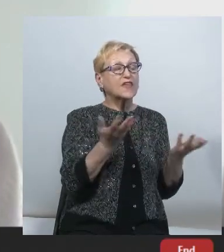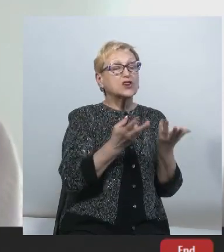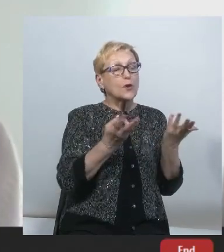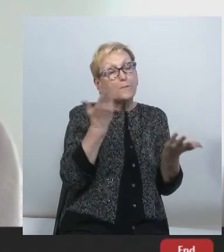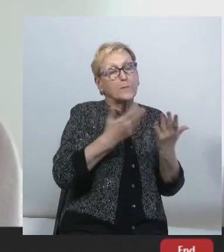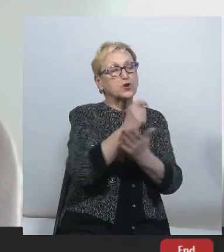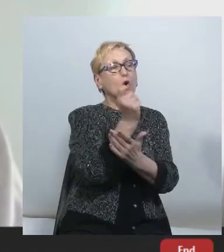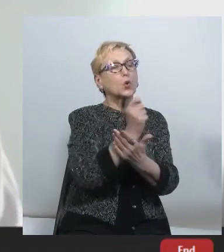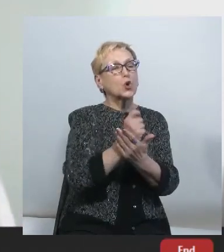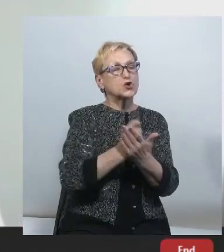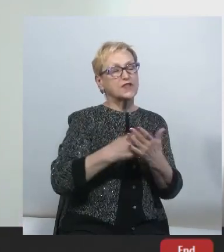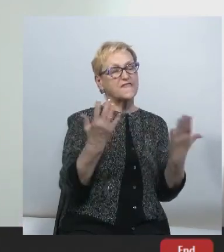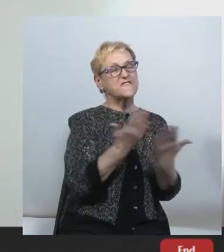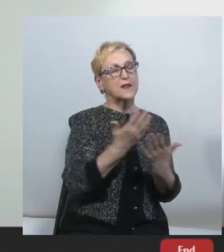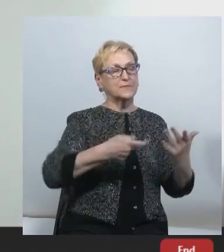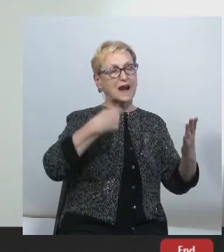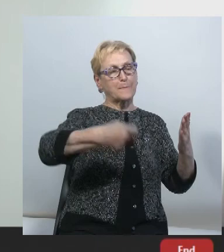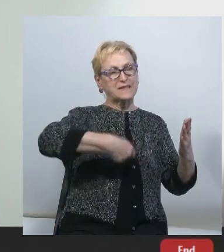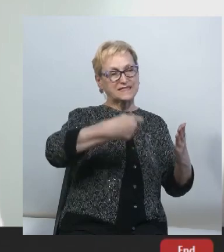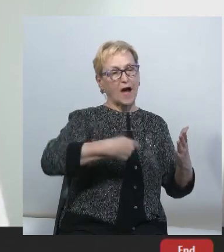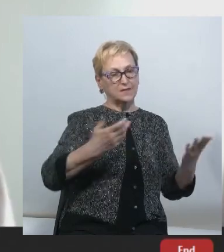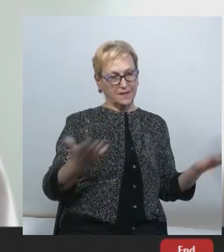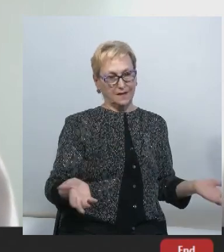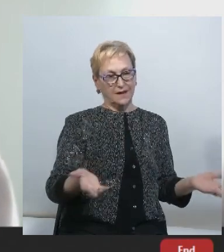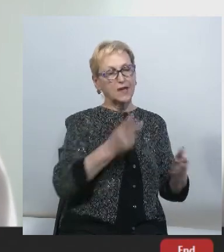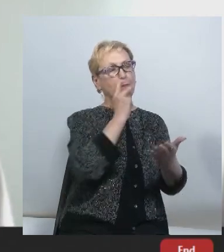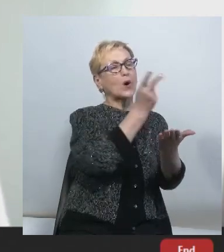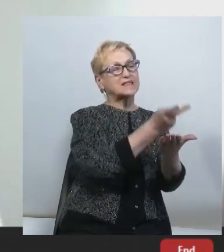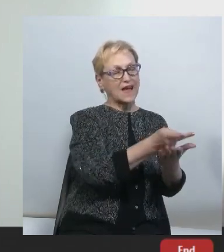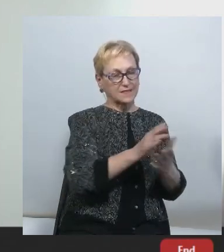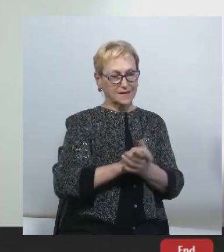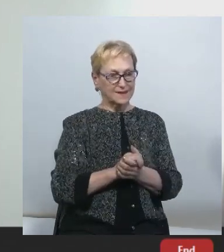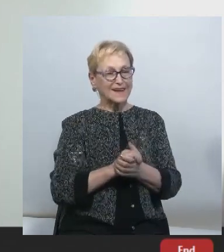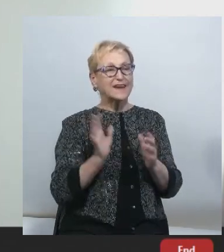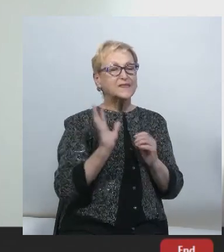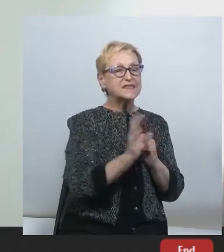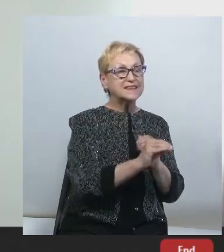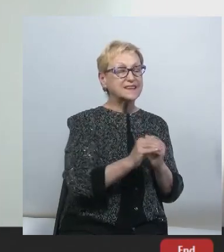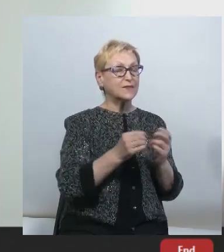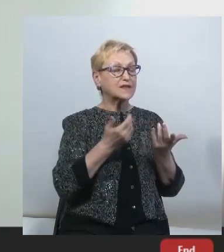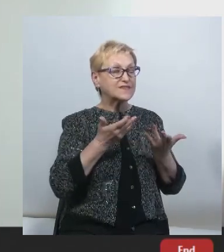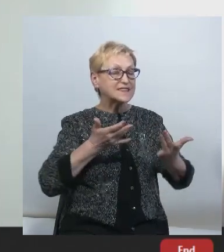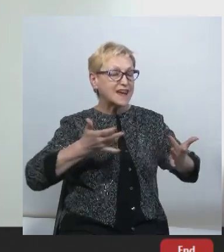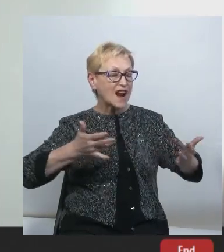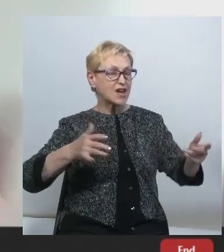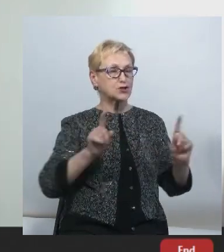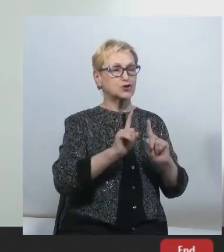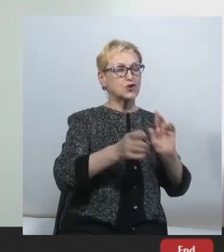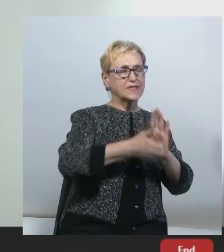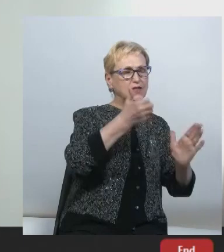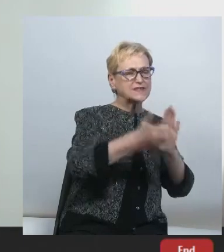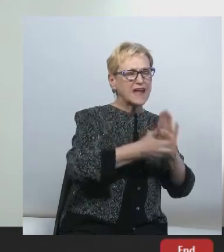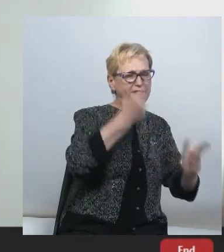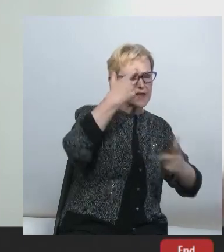про це і показати. І всі оці речі, які говорять про недостатню поінформованість, про те,